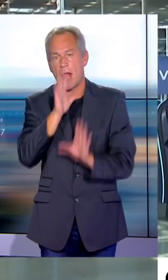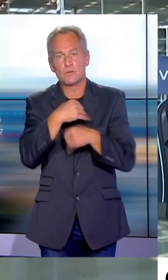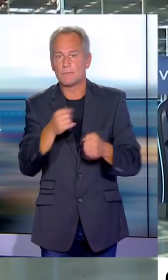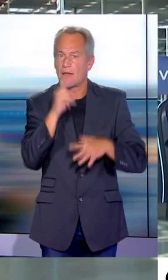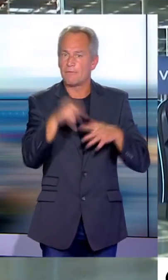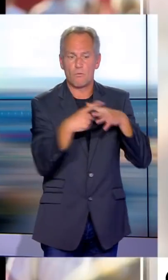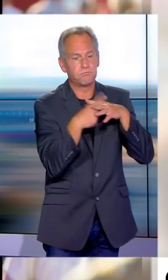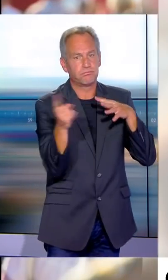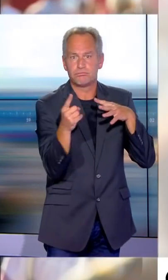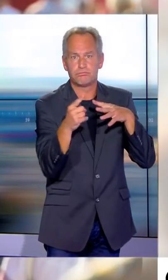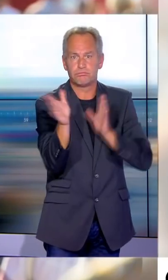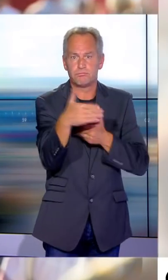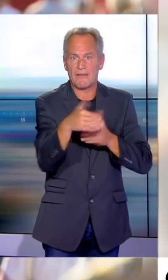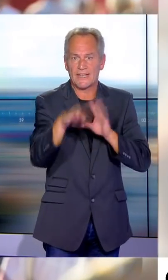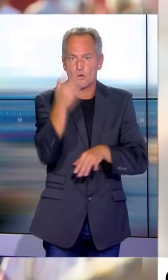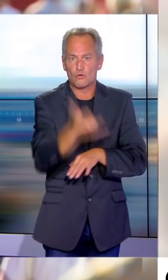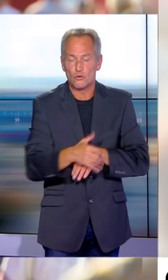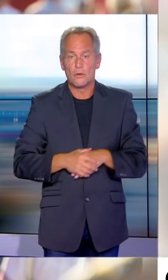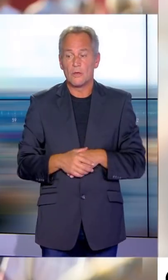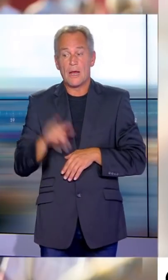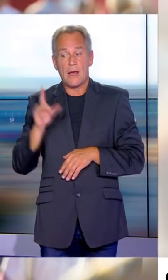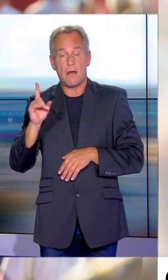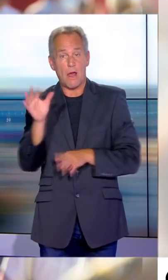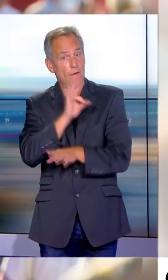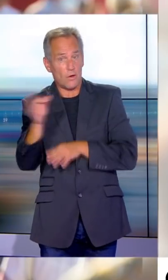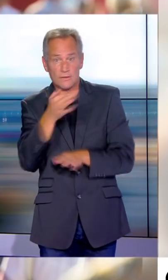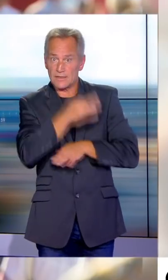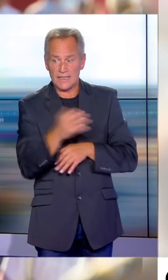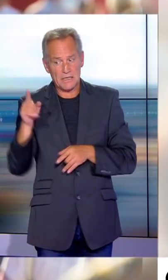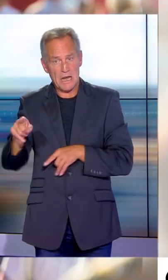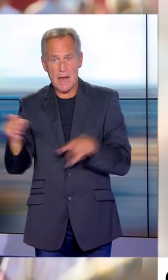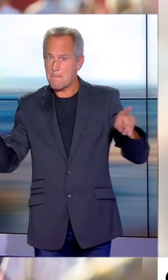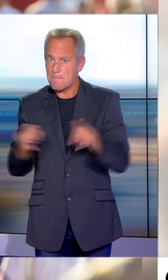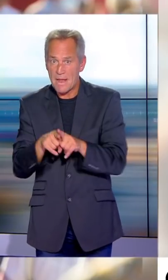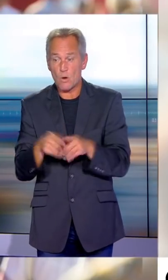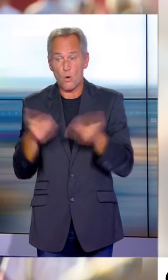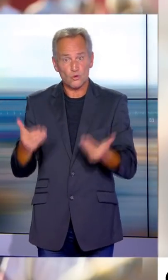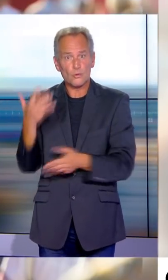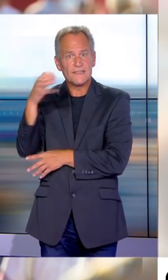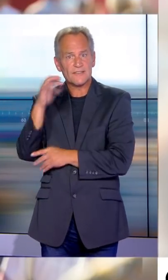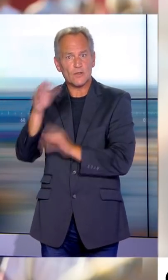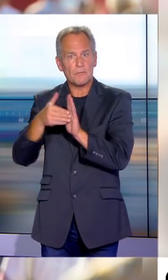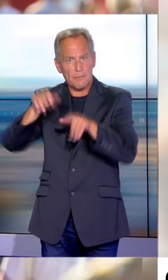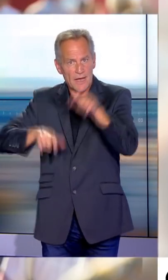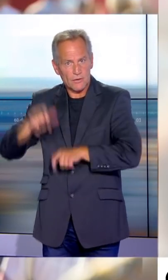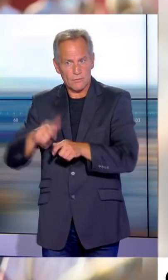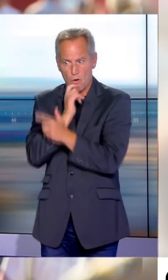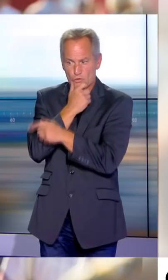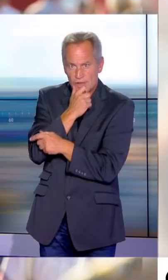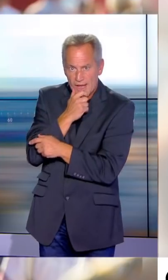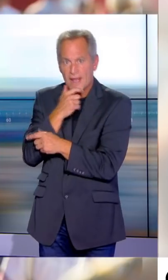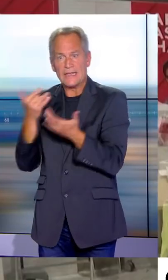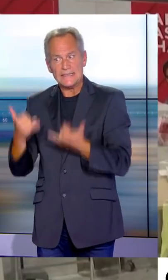de réciprocité. Actuellement, le nombre de Britanniques présents sur le sol français est estimé à 500 000. Cette décision risque donc de